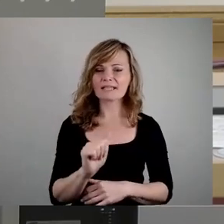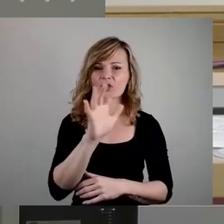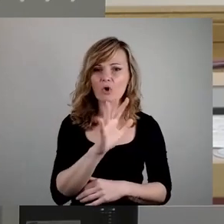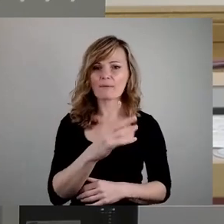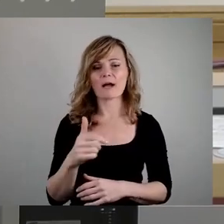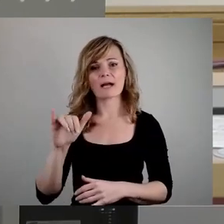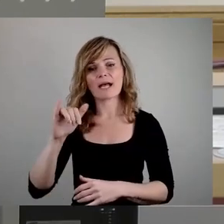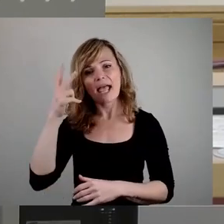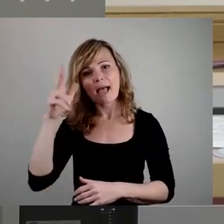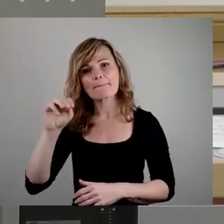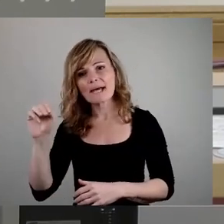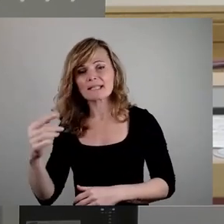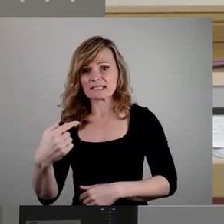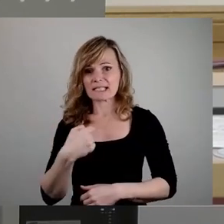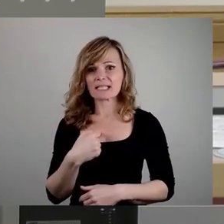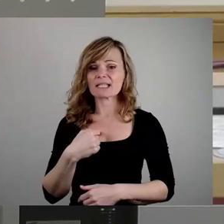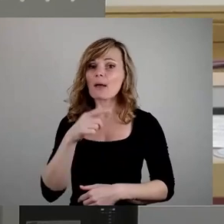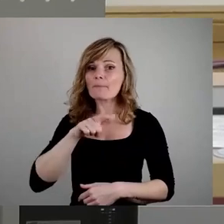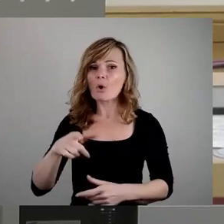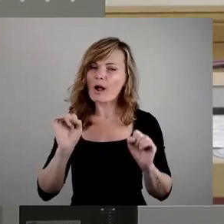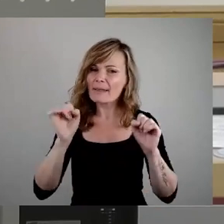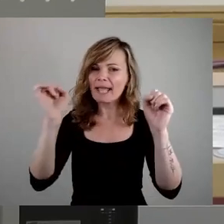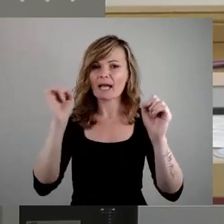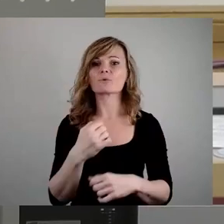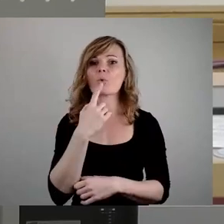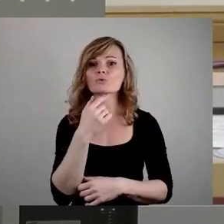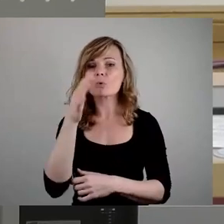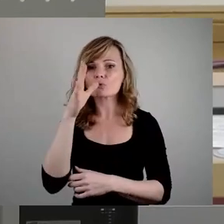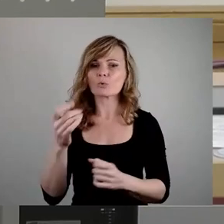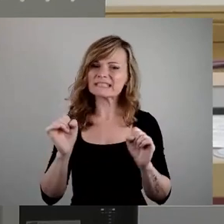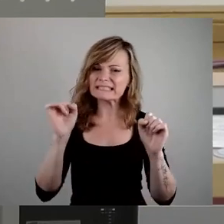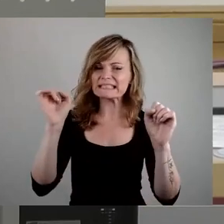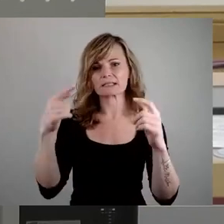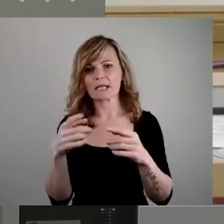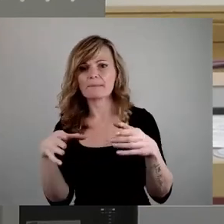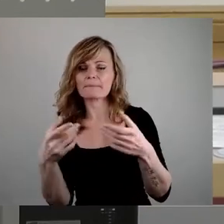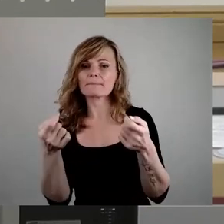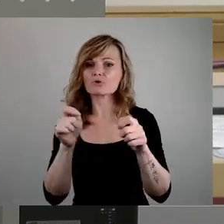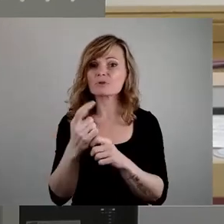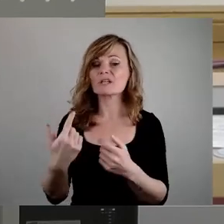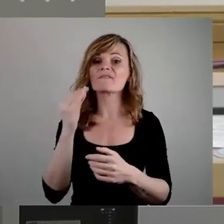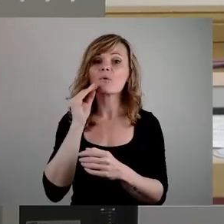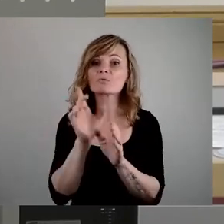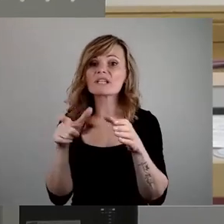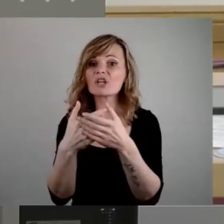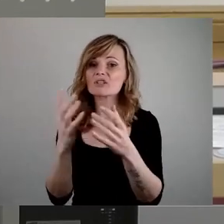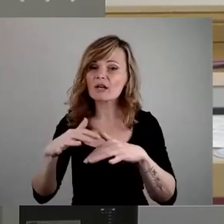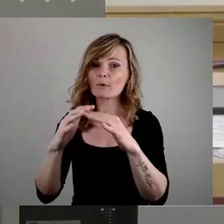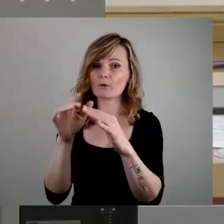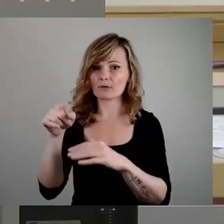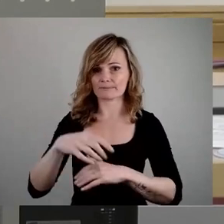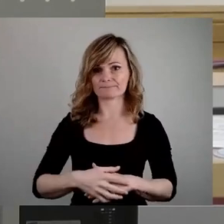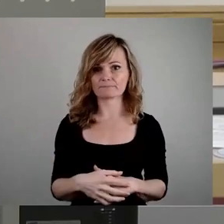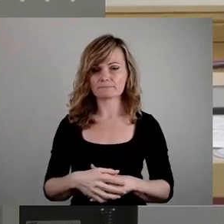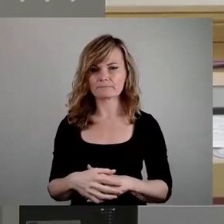vielen Jahren mal ein Bürgerbegehren gestartet und dann als Rot-Rot-Grün die Mehrheit hatte. Da haben wir beschlossen, eine Wohnungsgesellschaft zu gründen. Und dann hat die rechte Seite